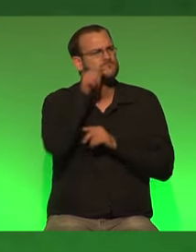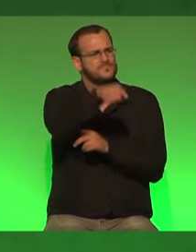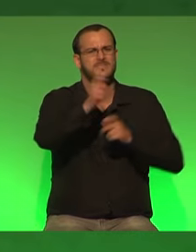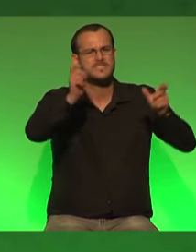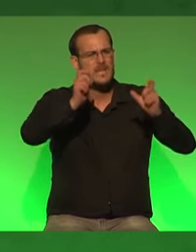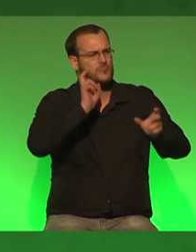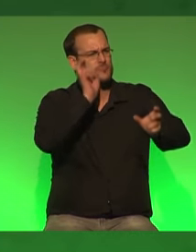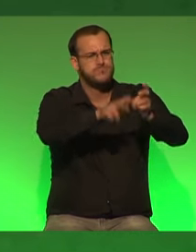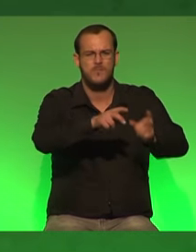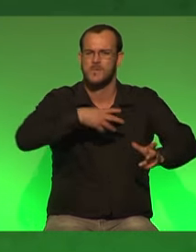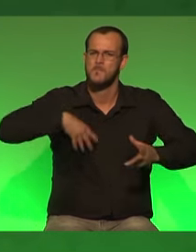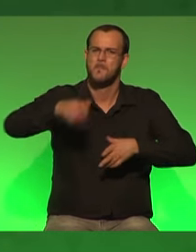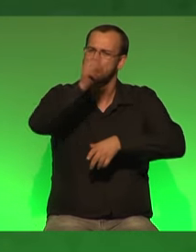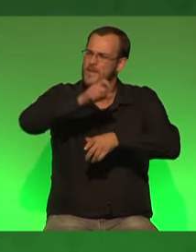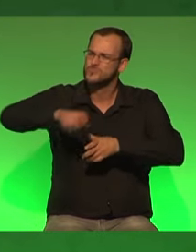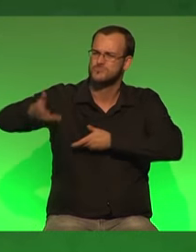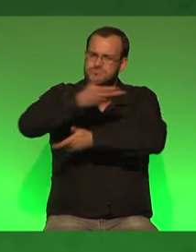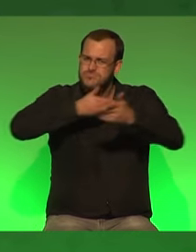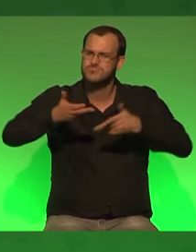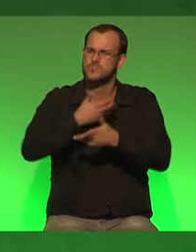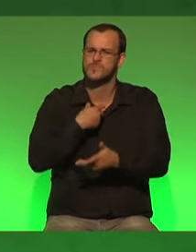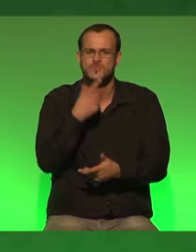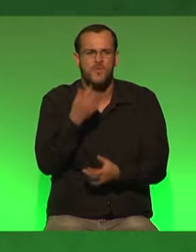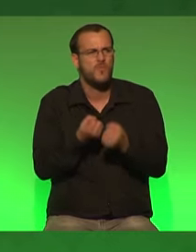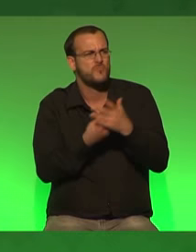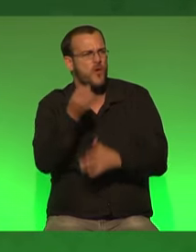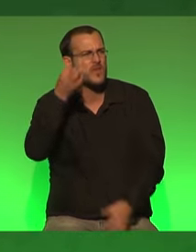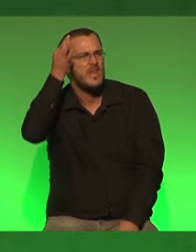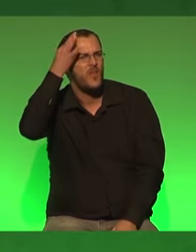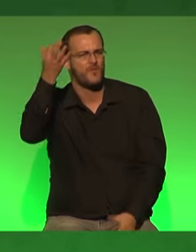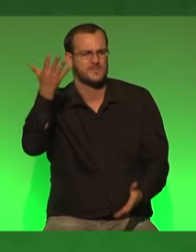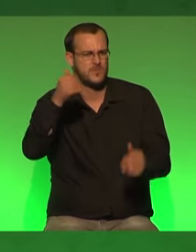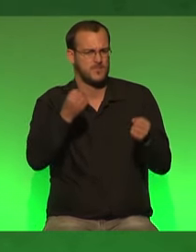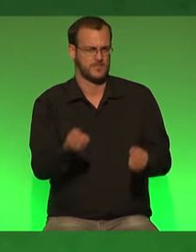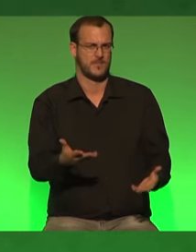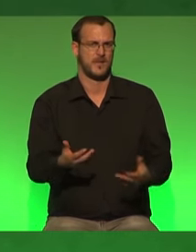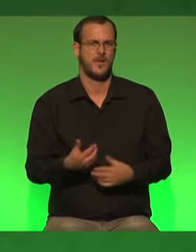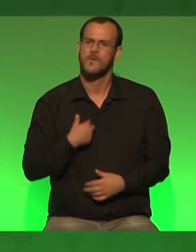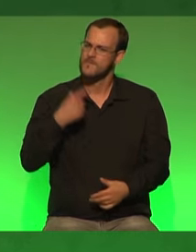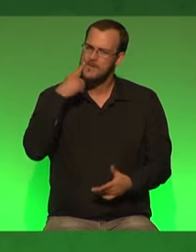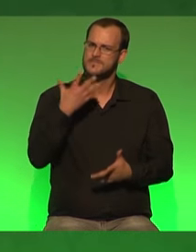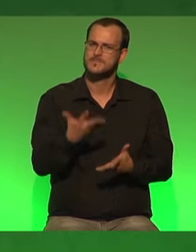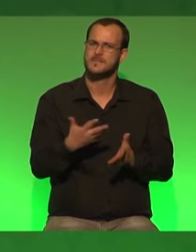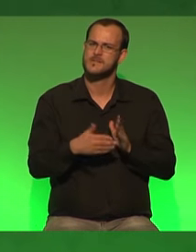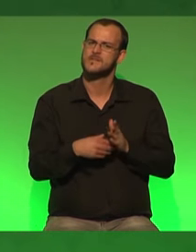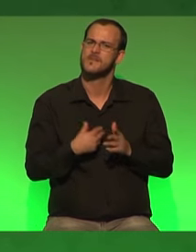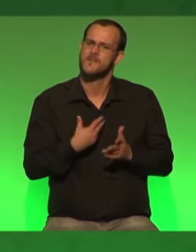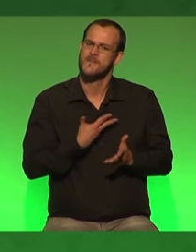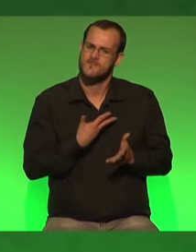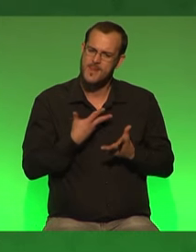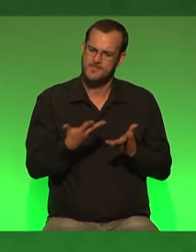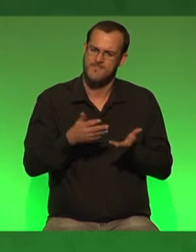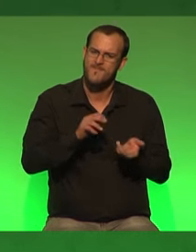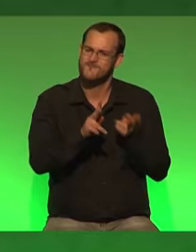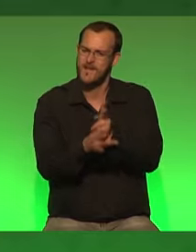wir reden mit den leuten wir suchen da wo innovationen passieren weil wir damit glaubwürdig die agenten des wandels sein